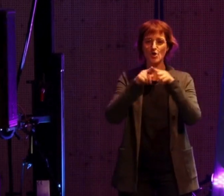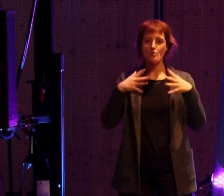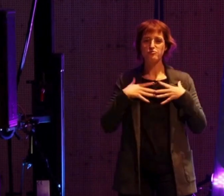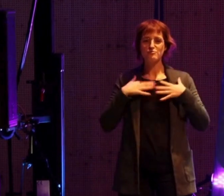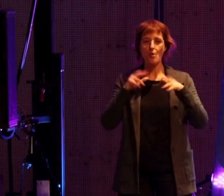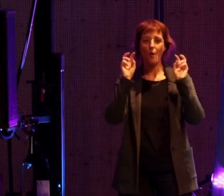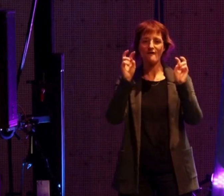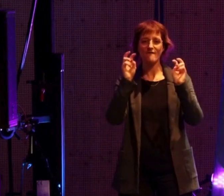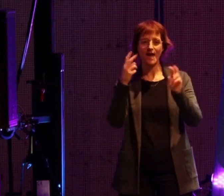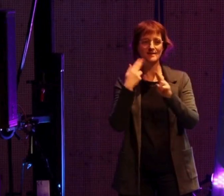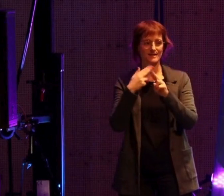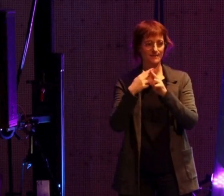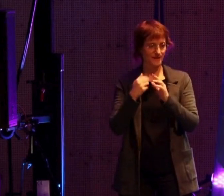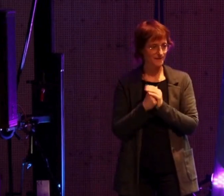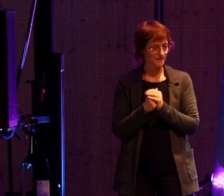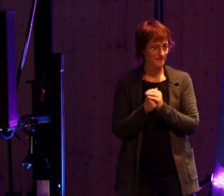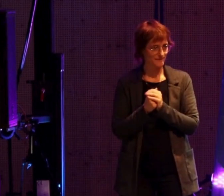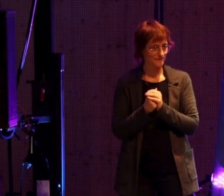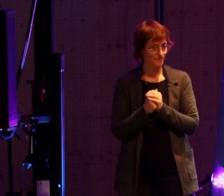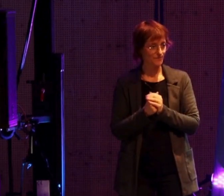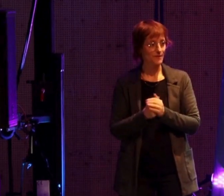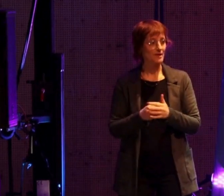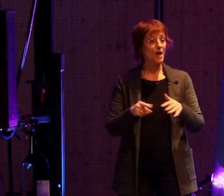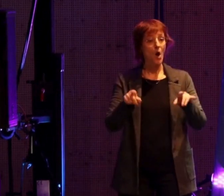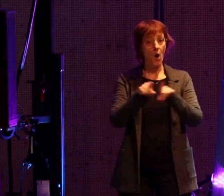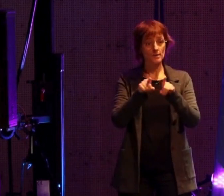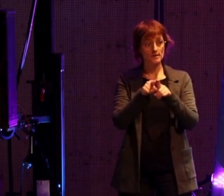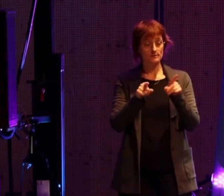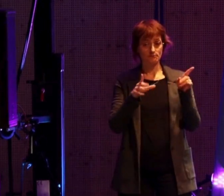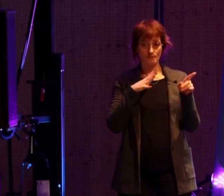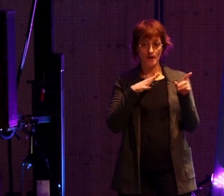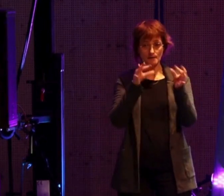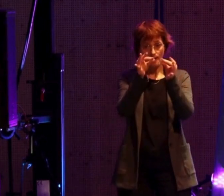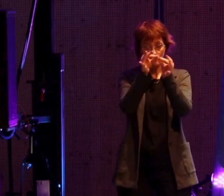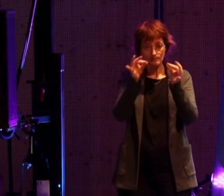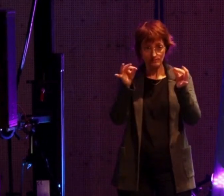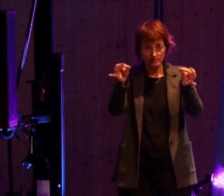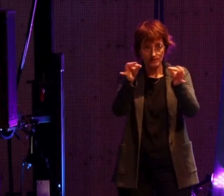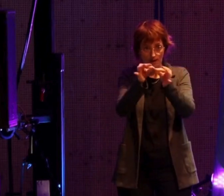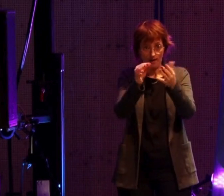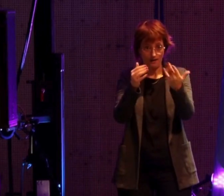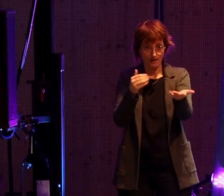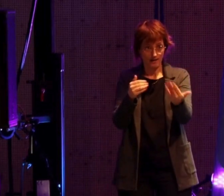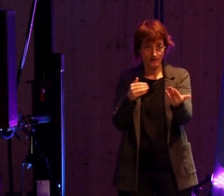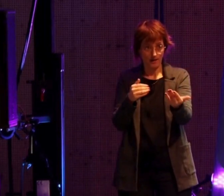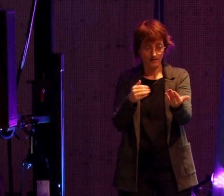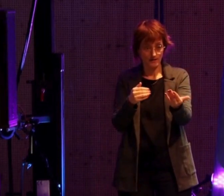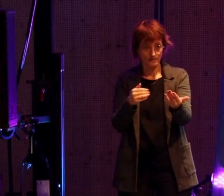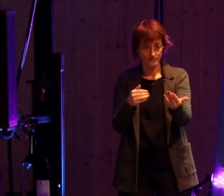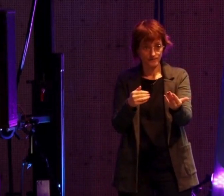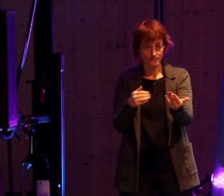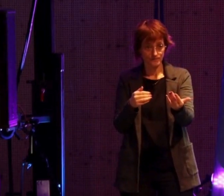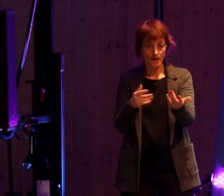note aussi qu'une partie non négligeable des terrains de ce futur parc était